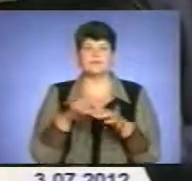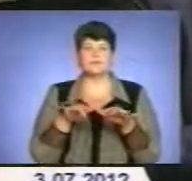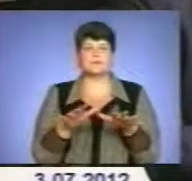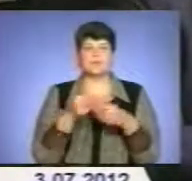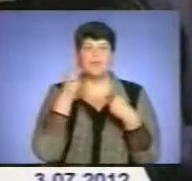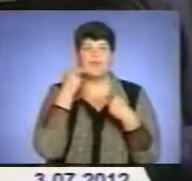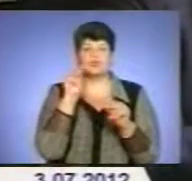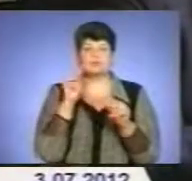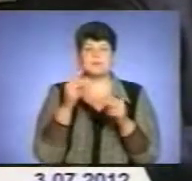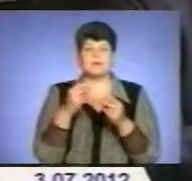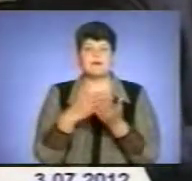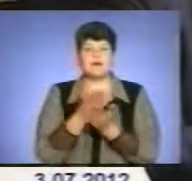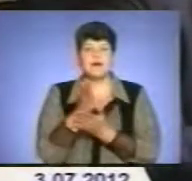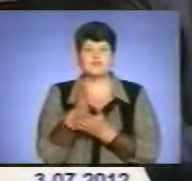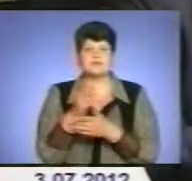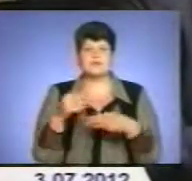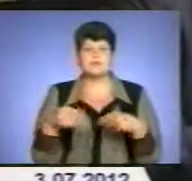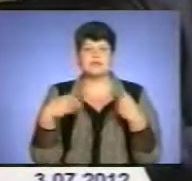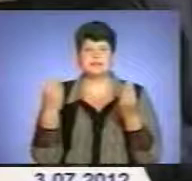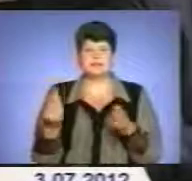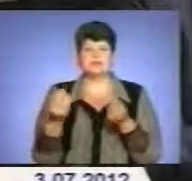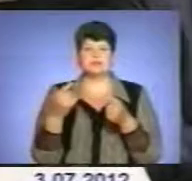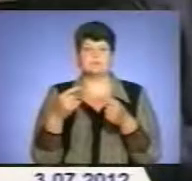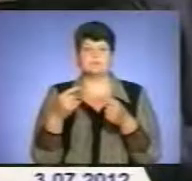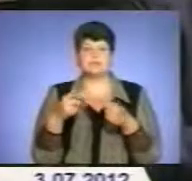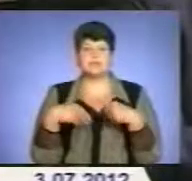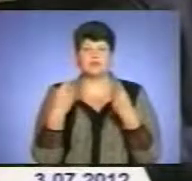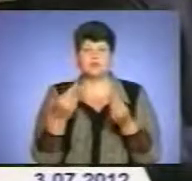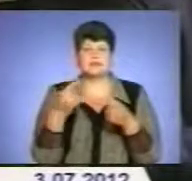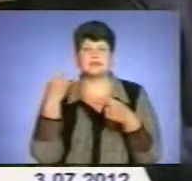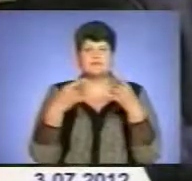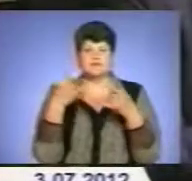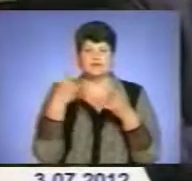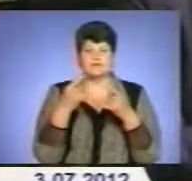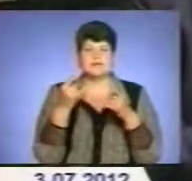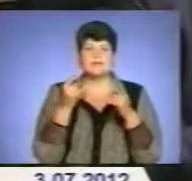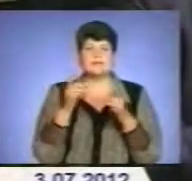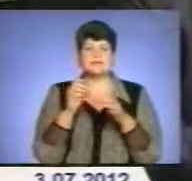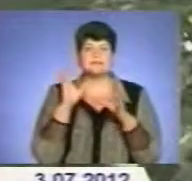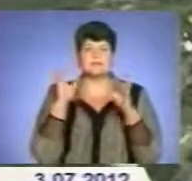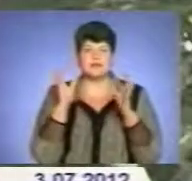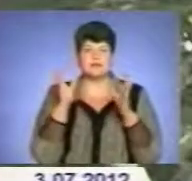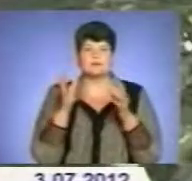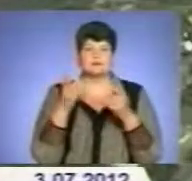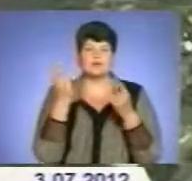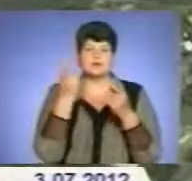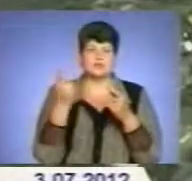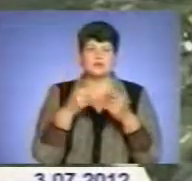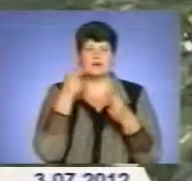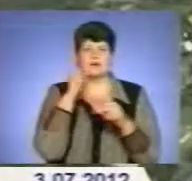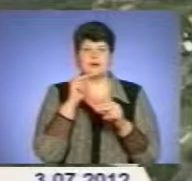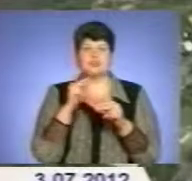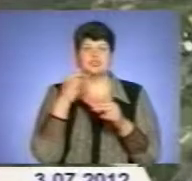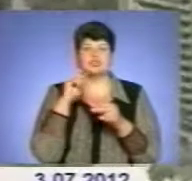передачі і прийому телевізійного сигнала, качіство картинки і качіство звука. Поліпшити якість